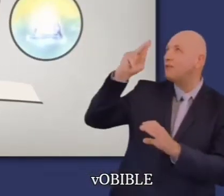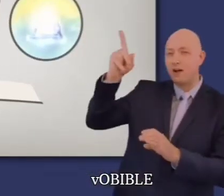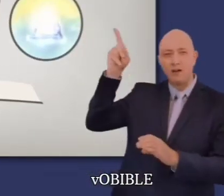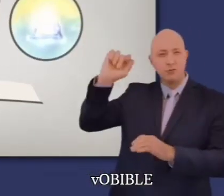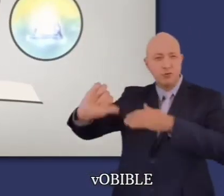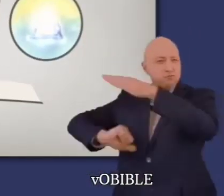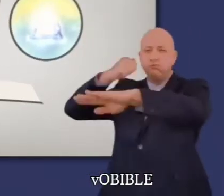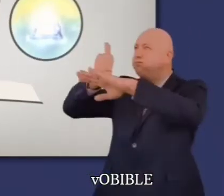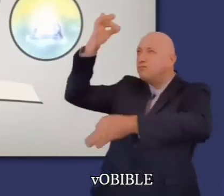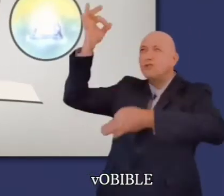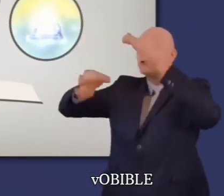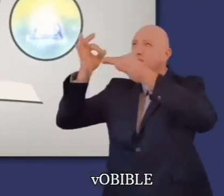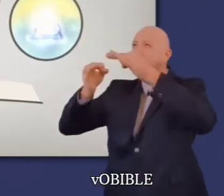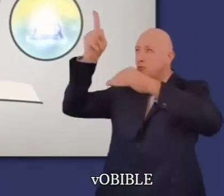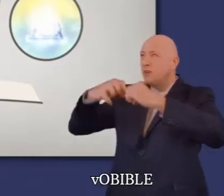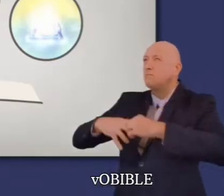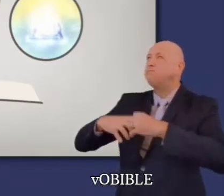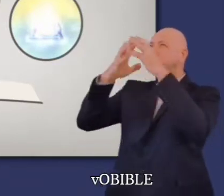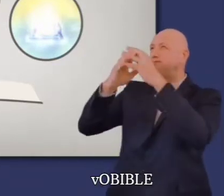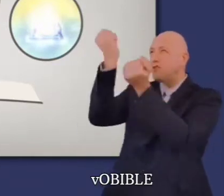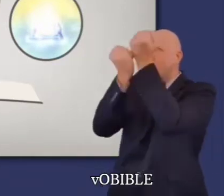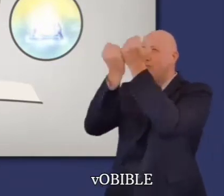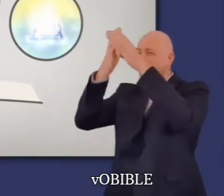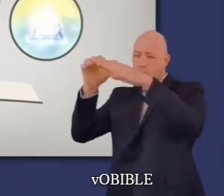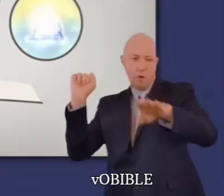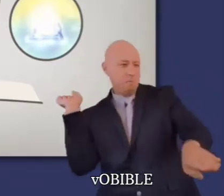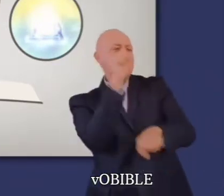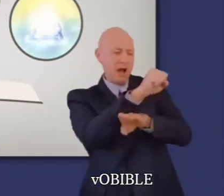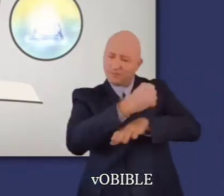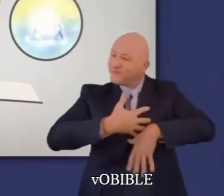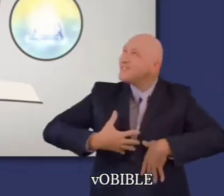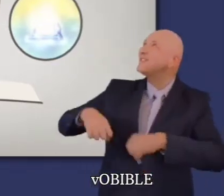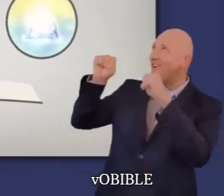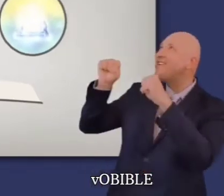notre grand juge, qui nous sauve de tous nos ennemis par le moyen de son royaume.